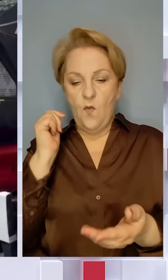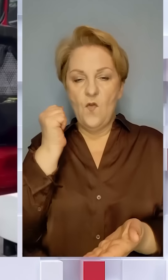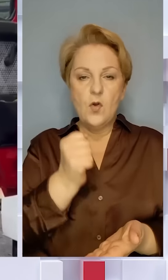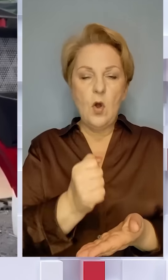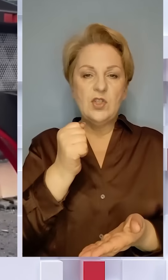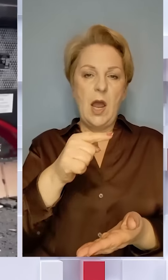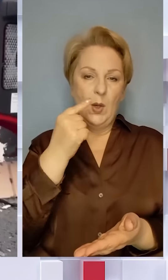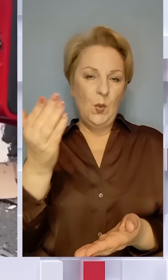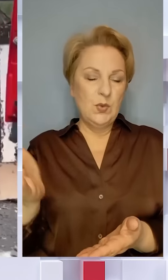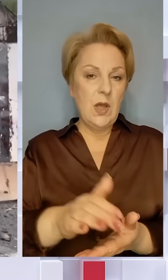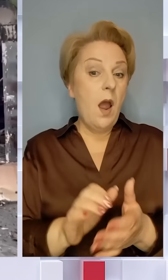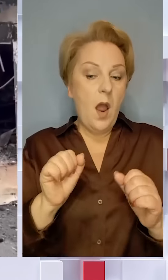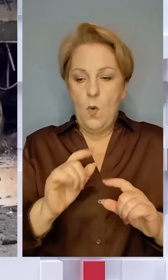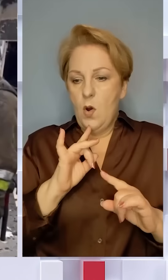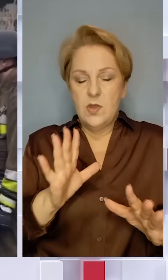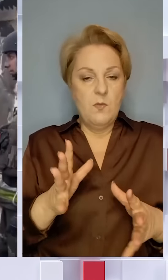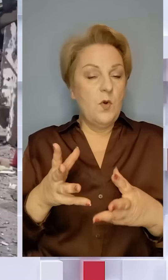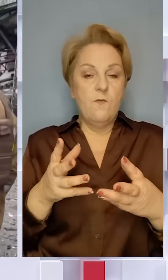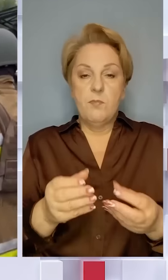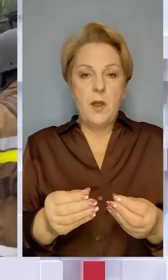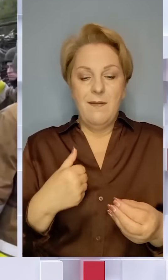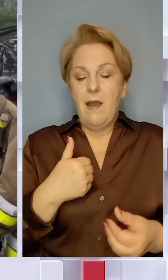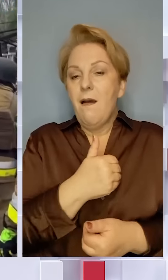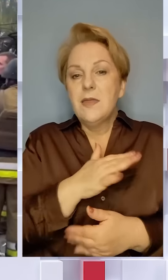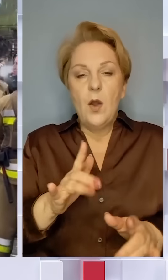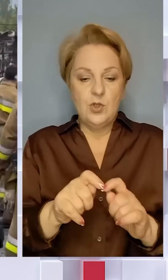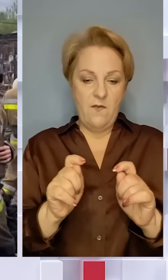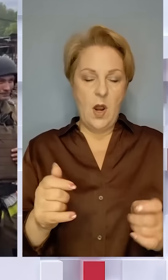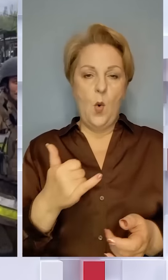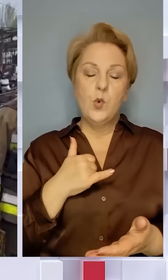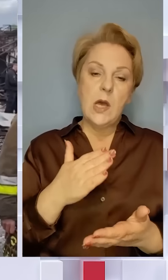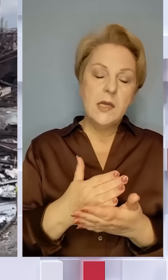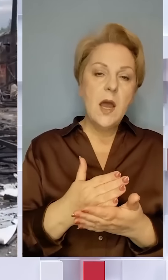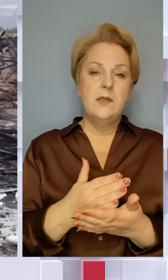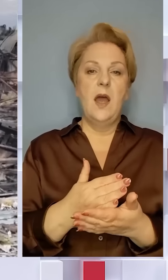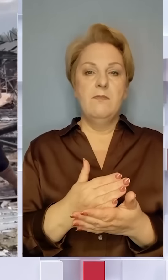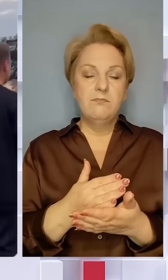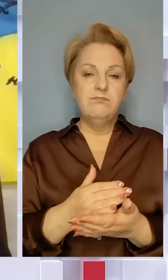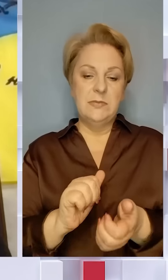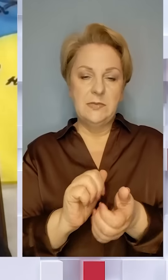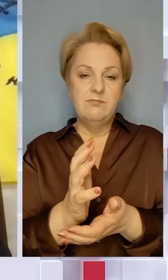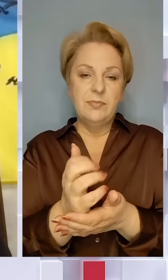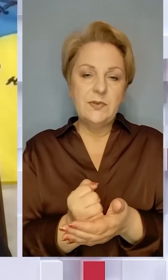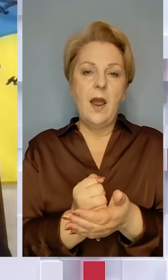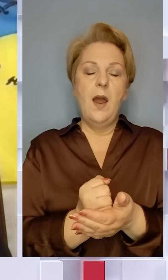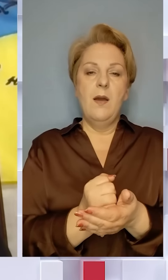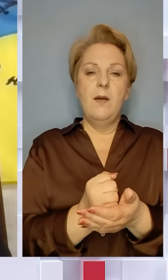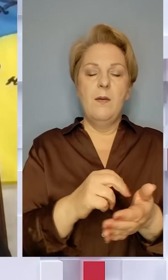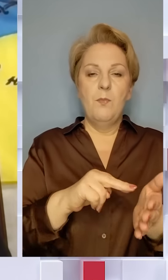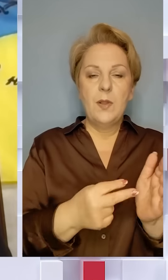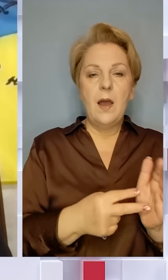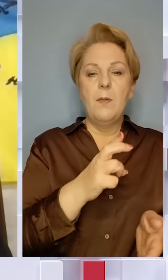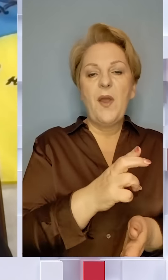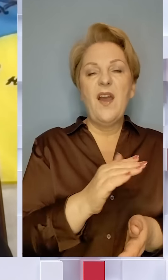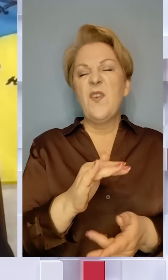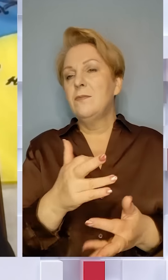росіян. А може це не буде впливати. Цього я не хочу відкривати. В нас є там план Б, план С, але вони